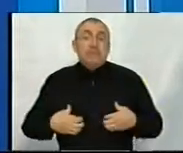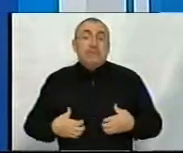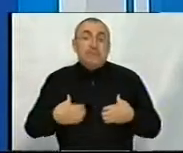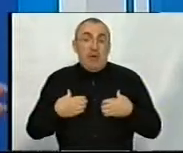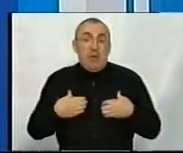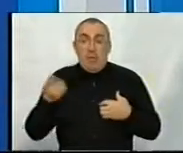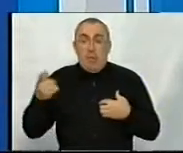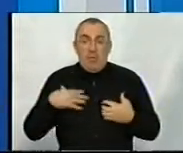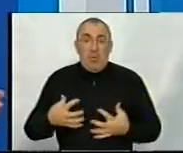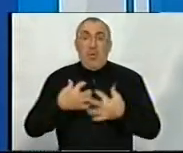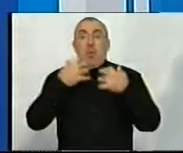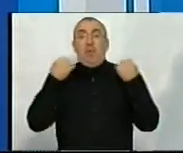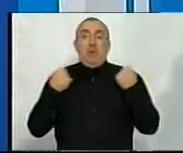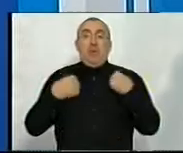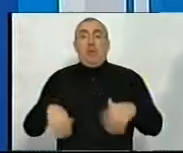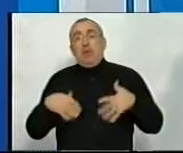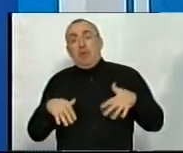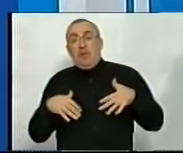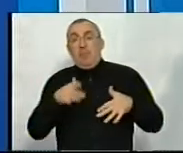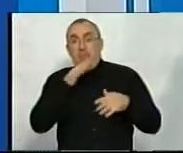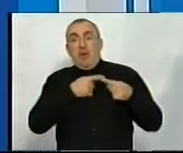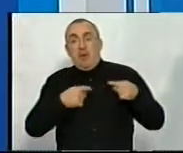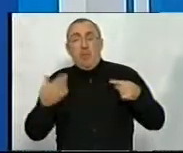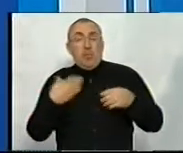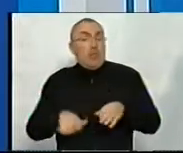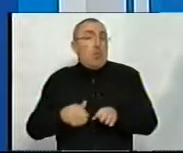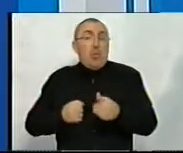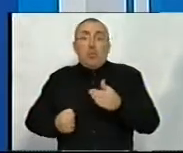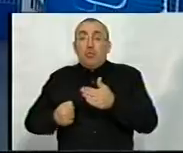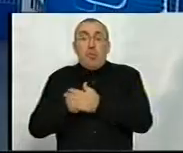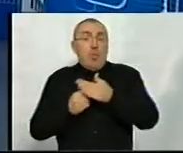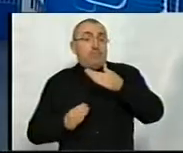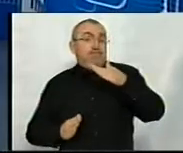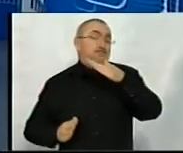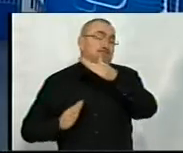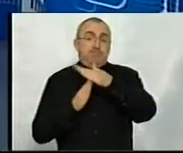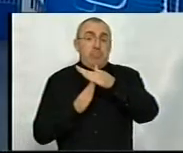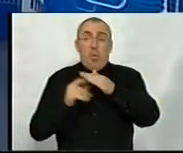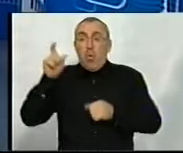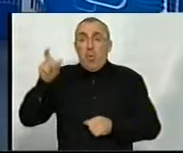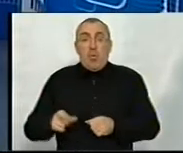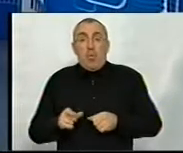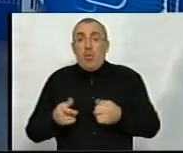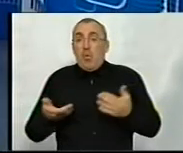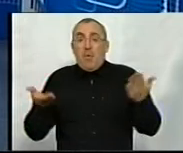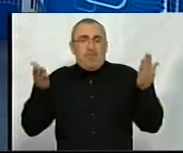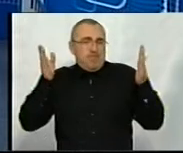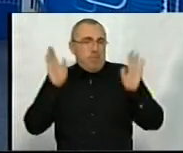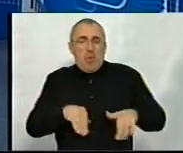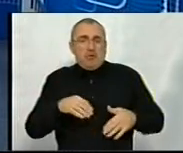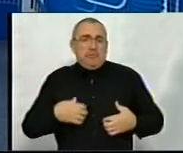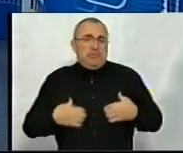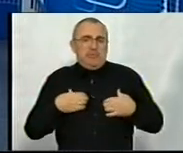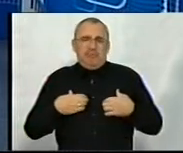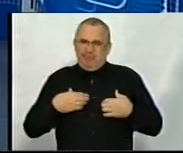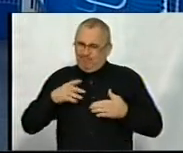який її опановував багато років, вже дійшов до такої межі, що особа полишає цей страх, іде